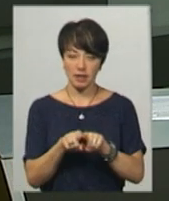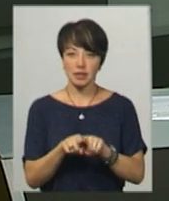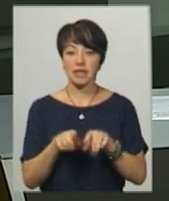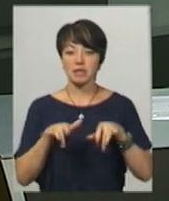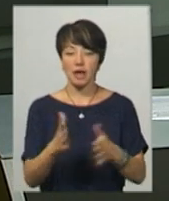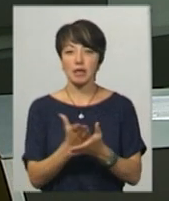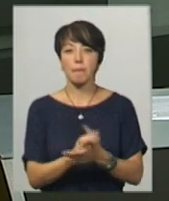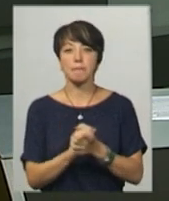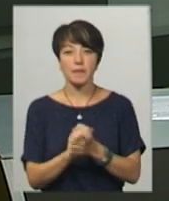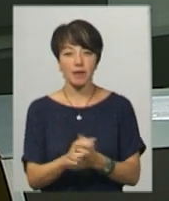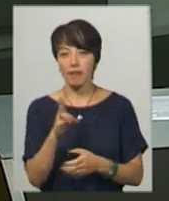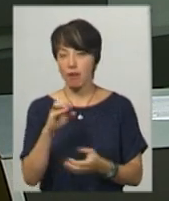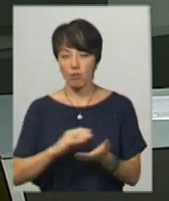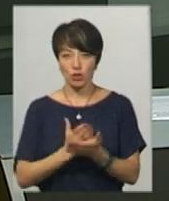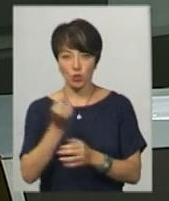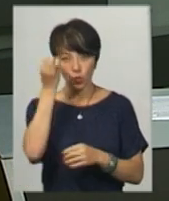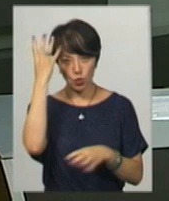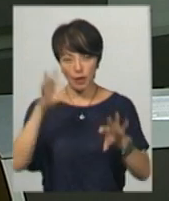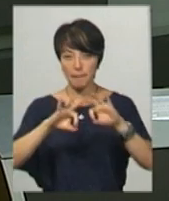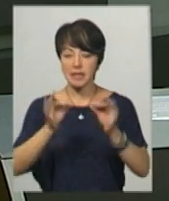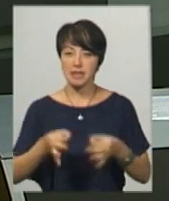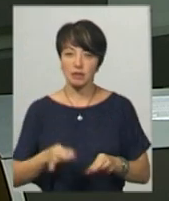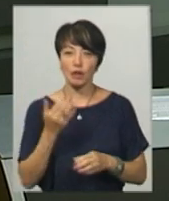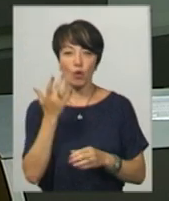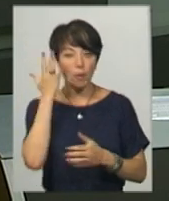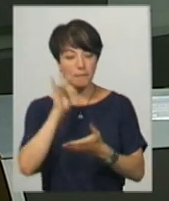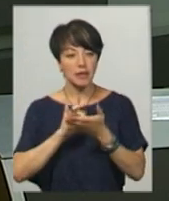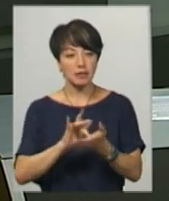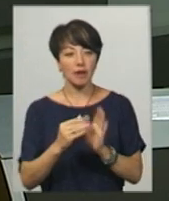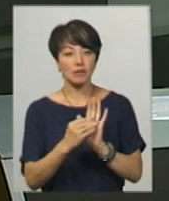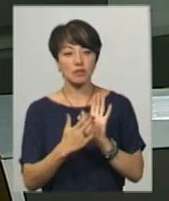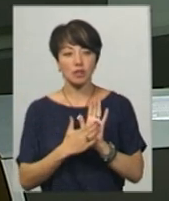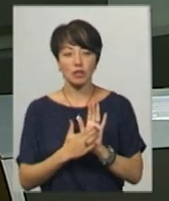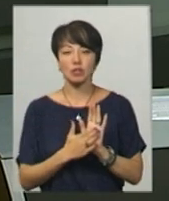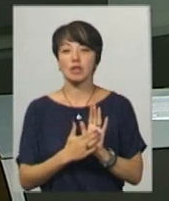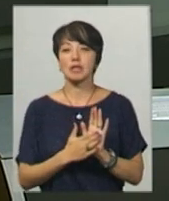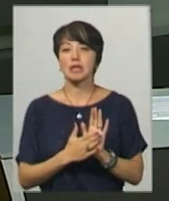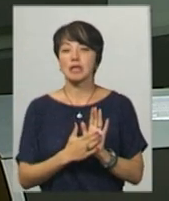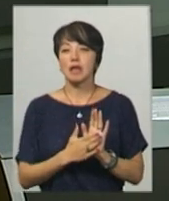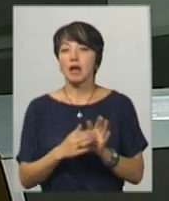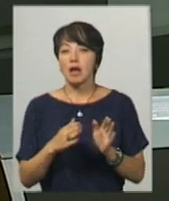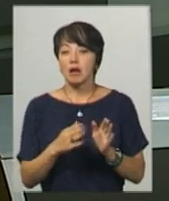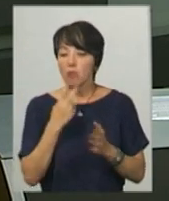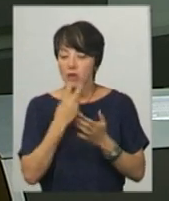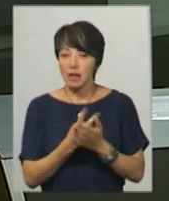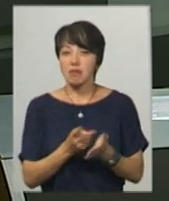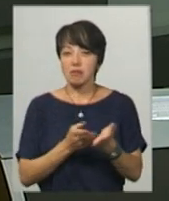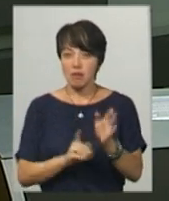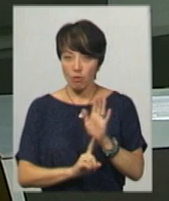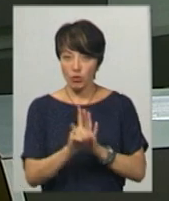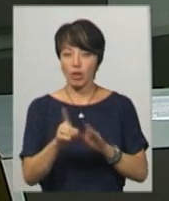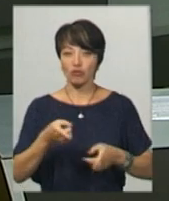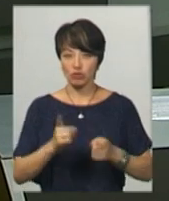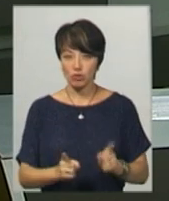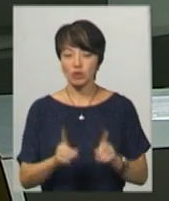Захід є мирним, неполітичним та культурно-мистецьким. Його мета – відзначити набуття чинності закону про мову. На площі біля